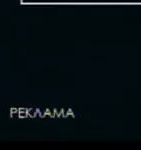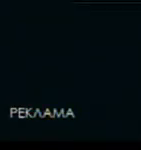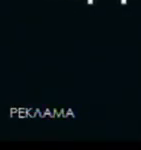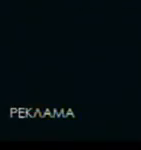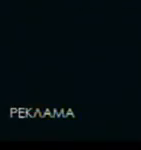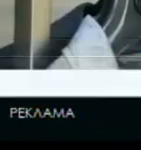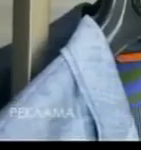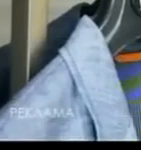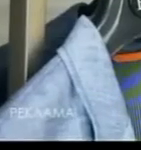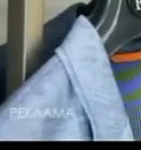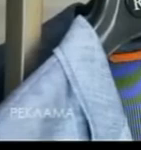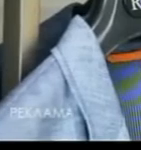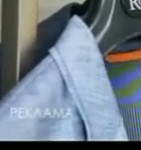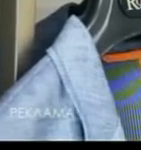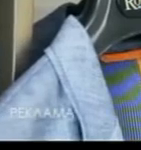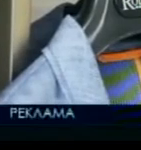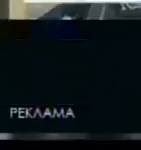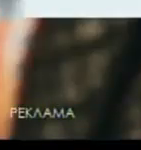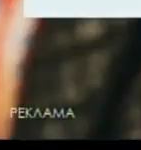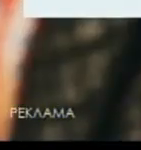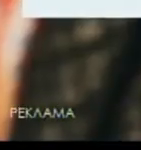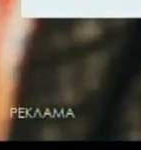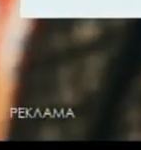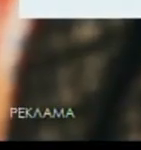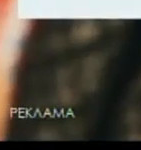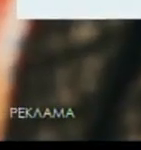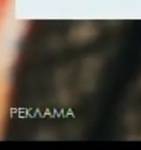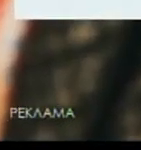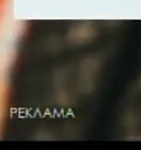Одяг ведучих від торгової марки «Ролада». Дякую за перегляд!